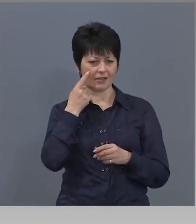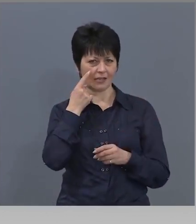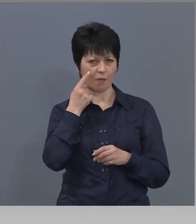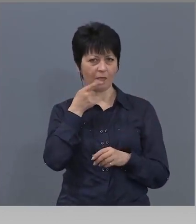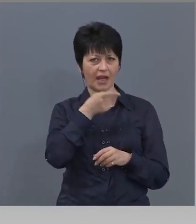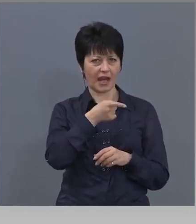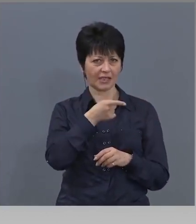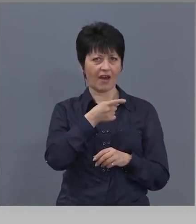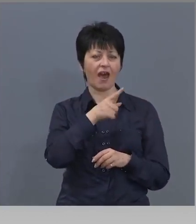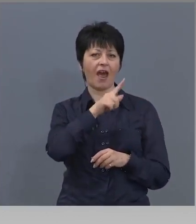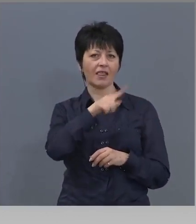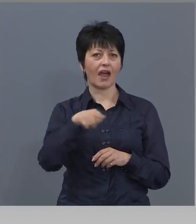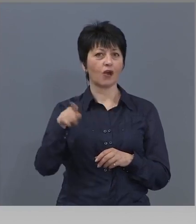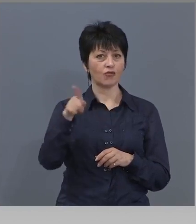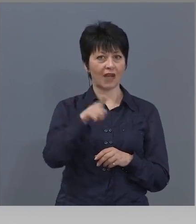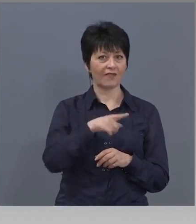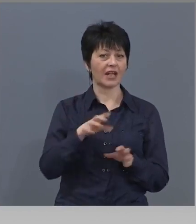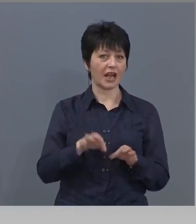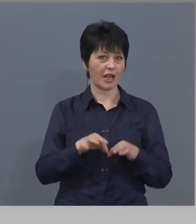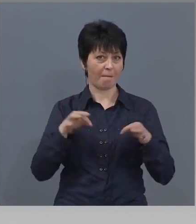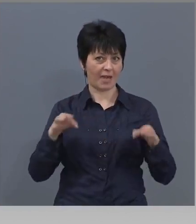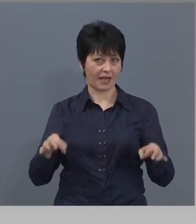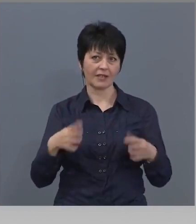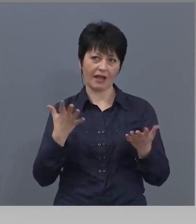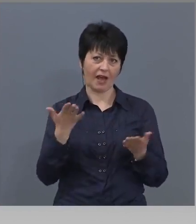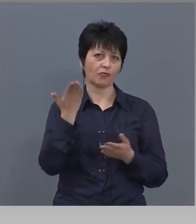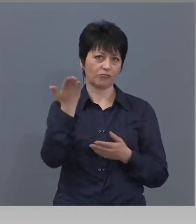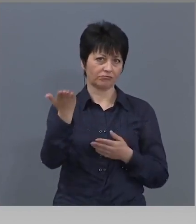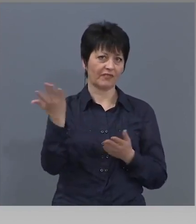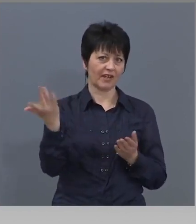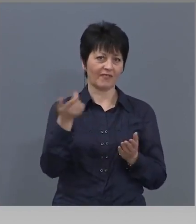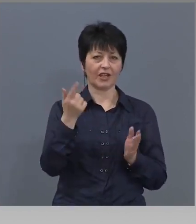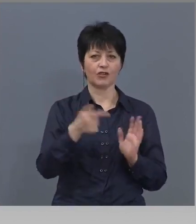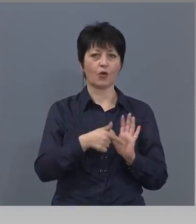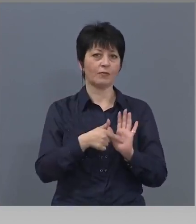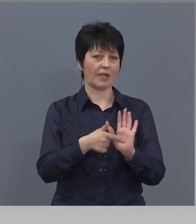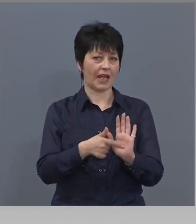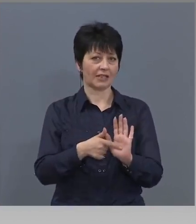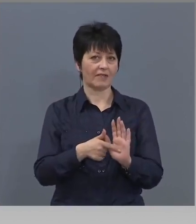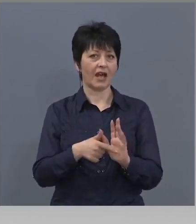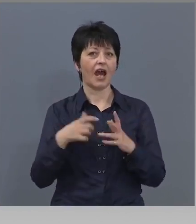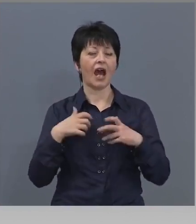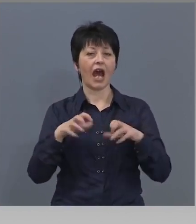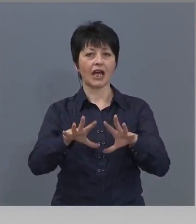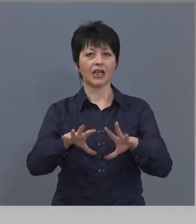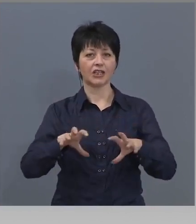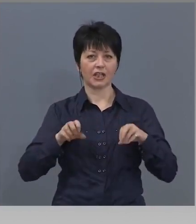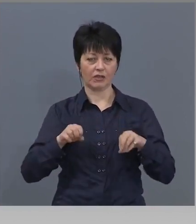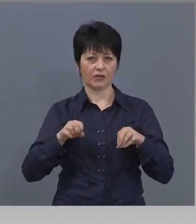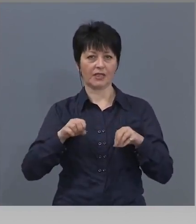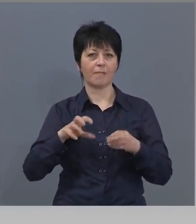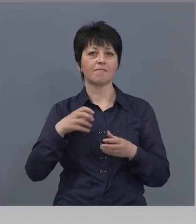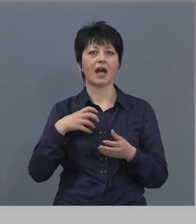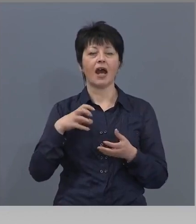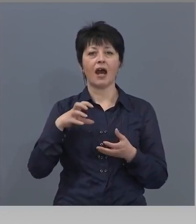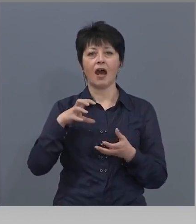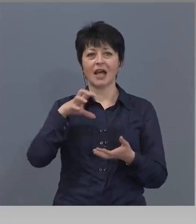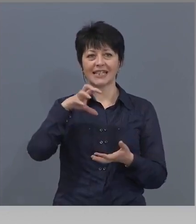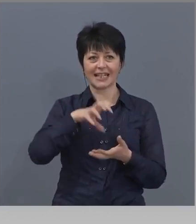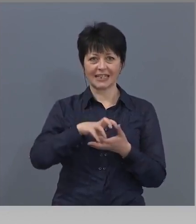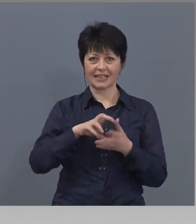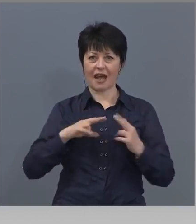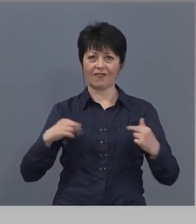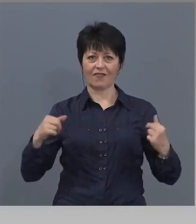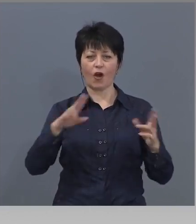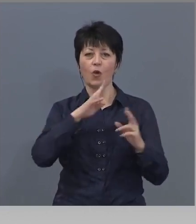нарушаване на разпоредените мерки, както вие отбелязвате. Ангажирал съм целия личен състав на жандармерията, който отговаря за